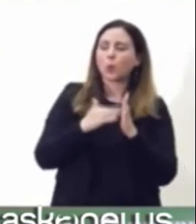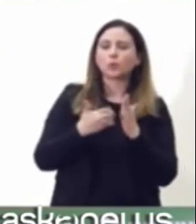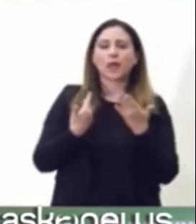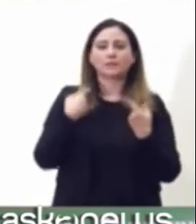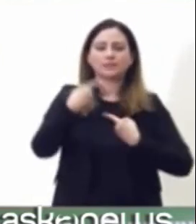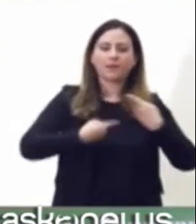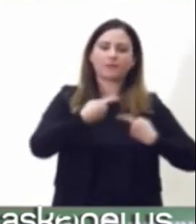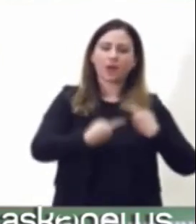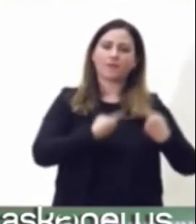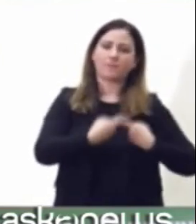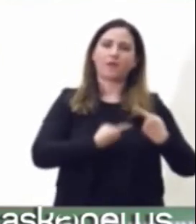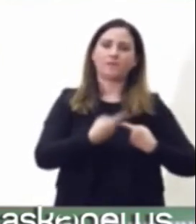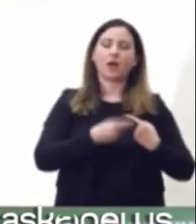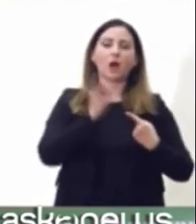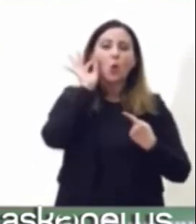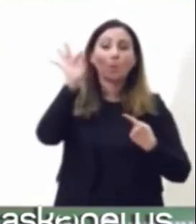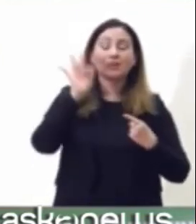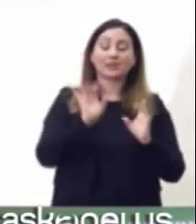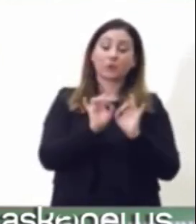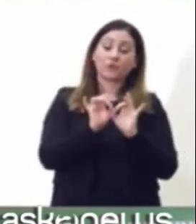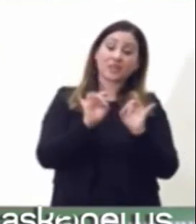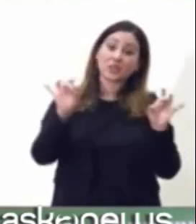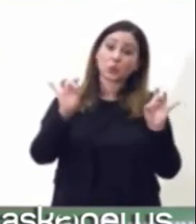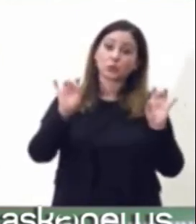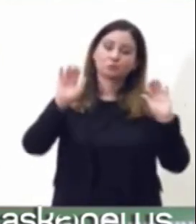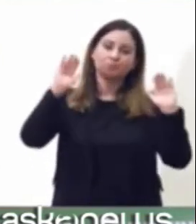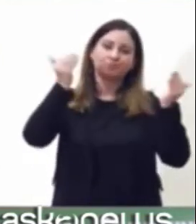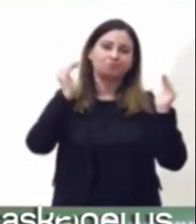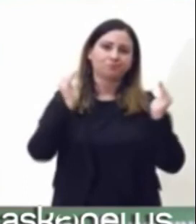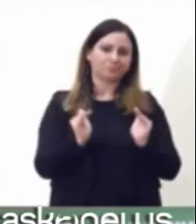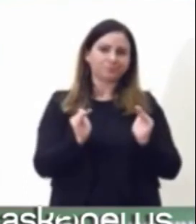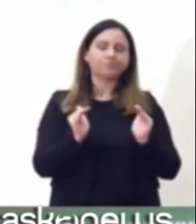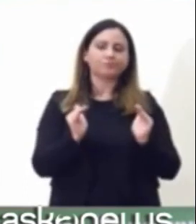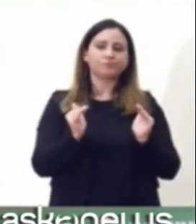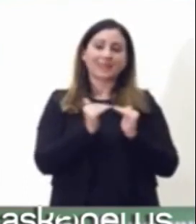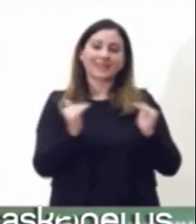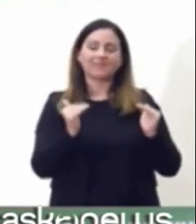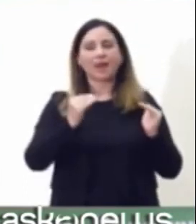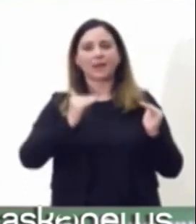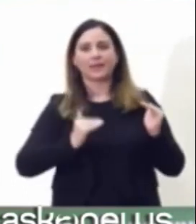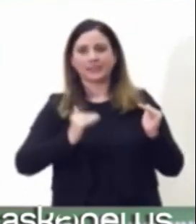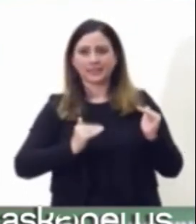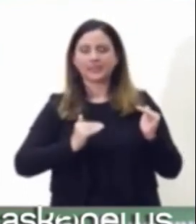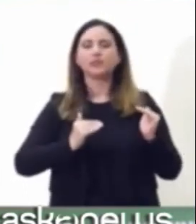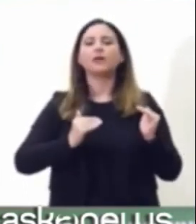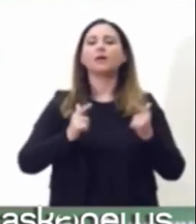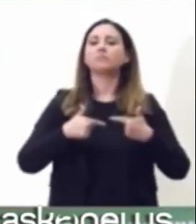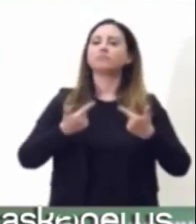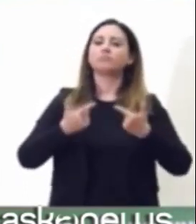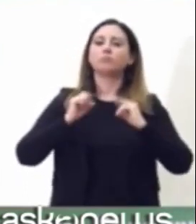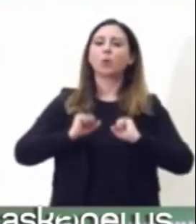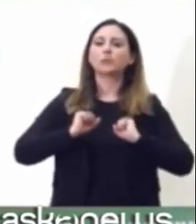riportare la circolazione del virus a livelli più contenuti, così da consentire un completo tracciamento